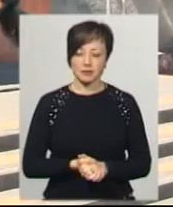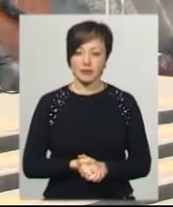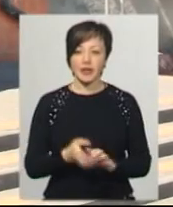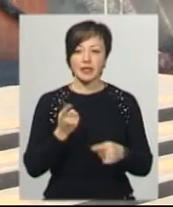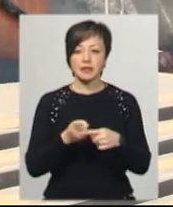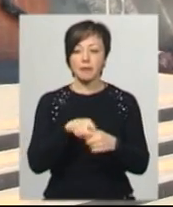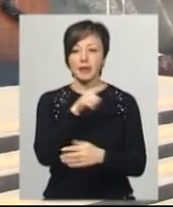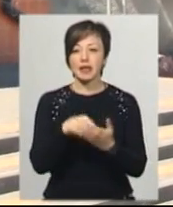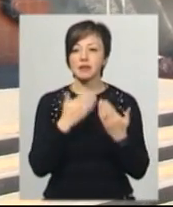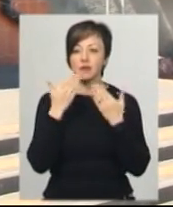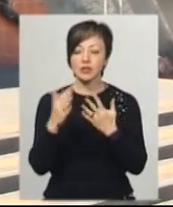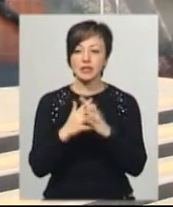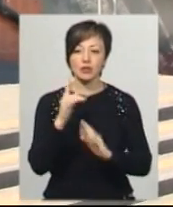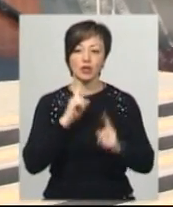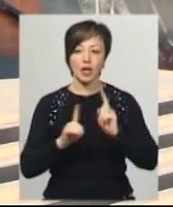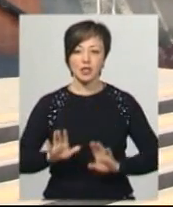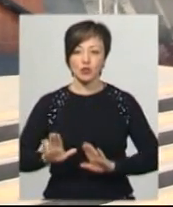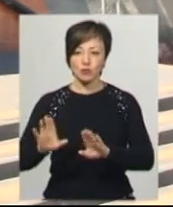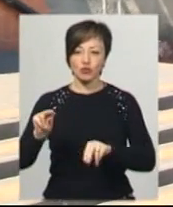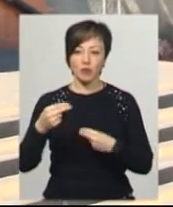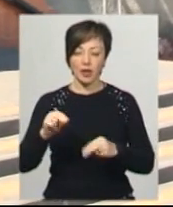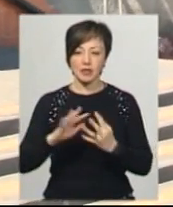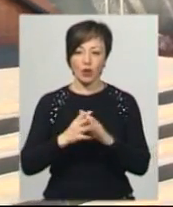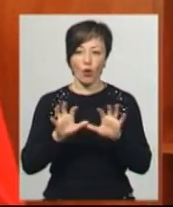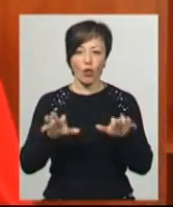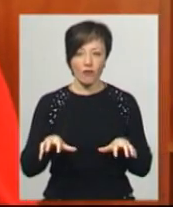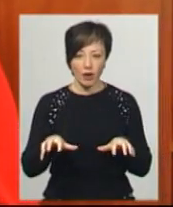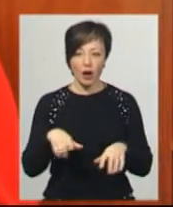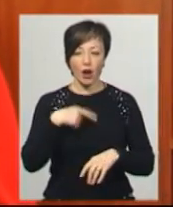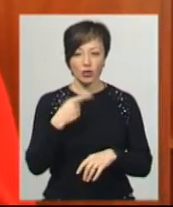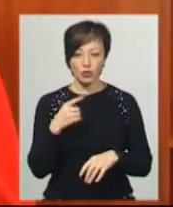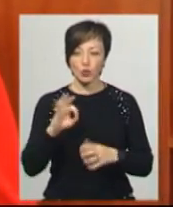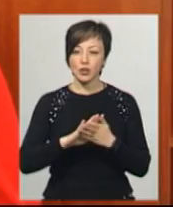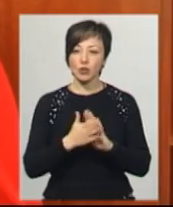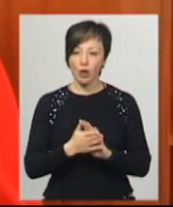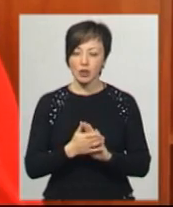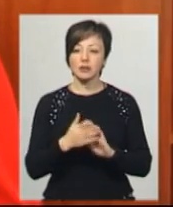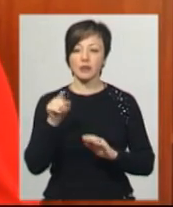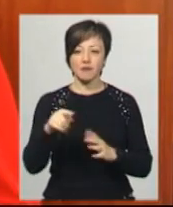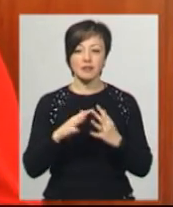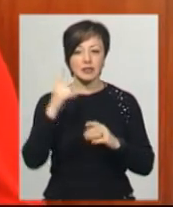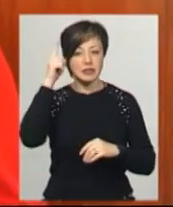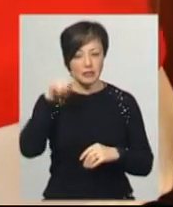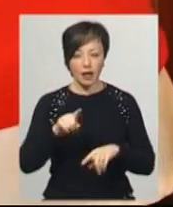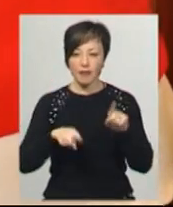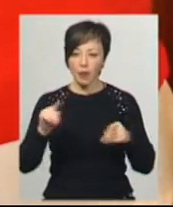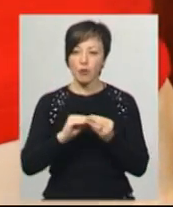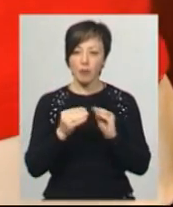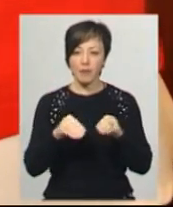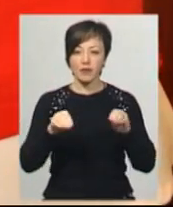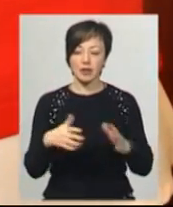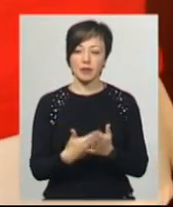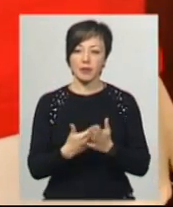цими питаннями ми звернулися в селищну раду. Заступник Чемировецького селищного голови Юлія Повар каже, про ситуацію в Новігуті знає і деякі проблеми розв'язують,